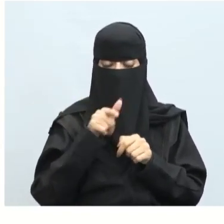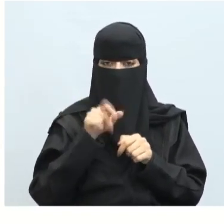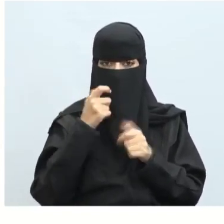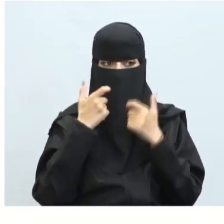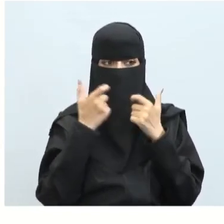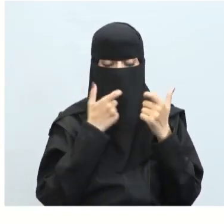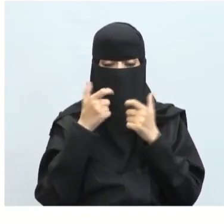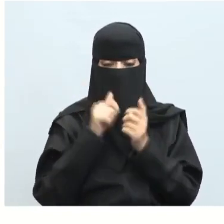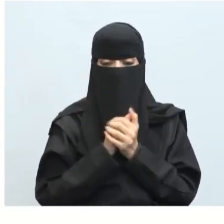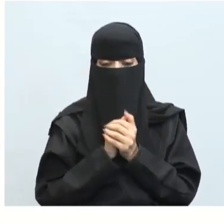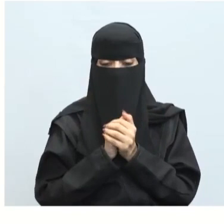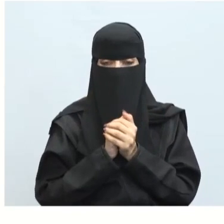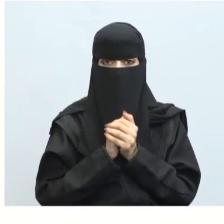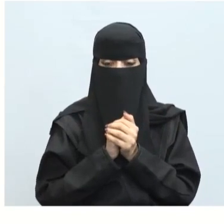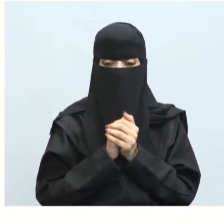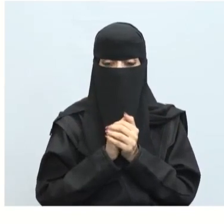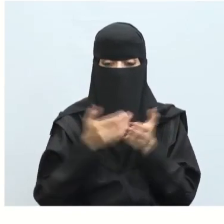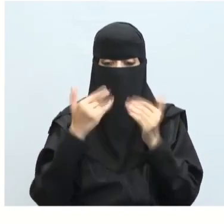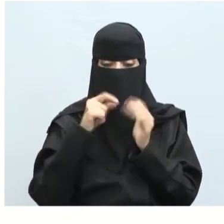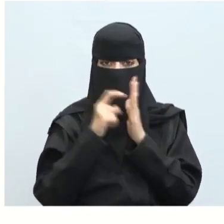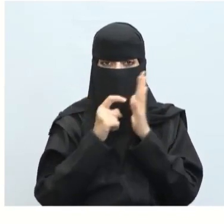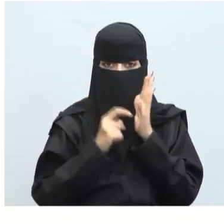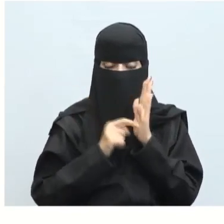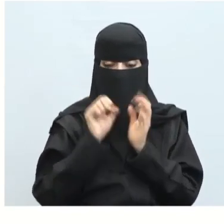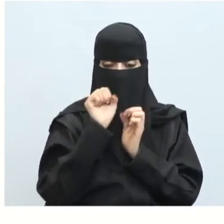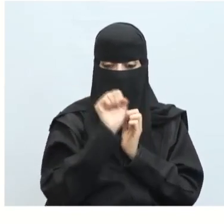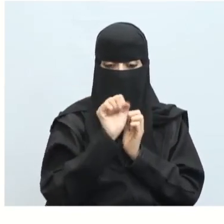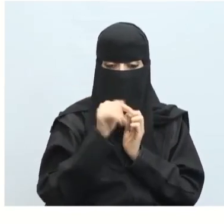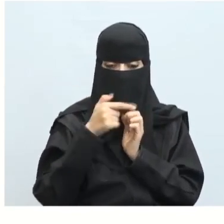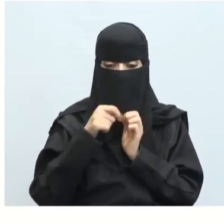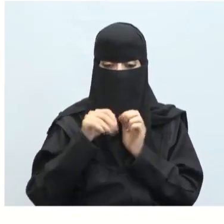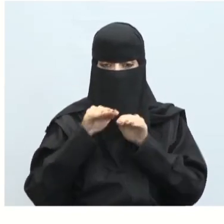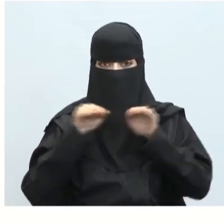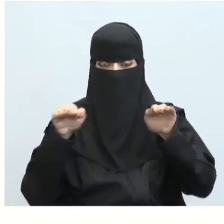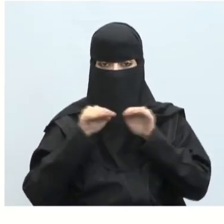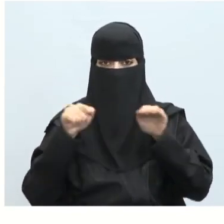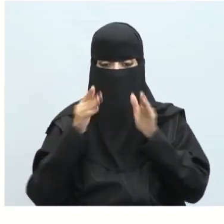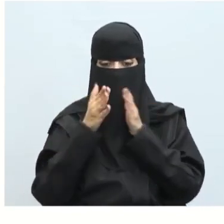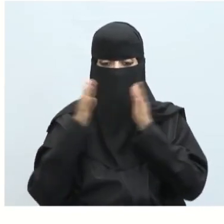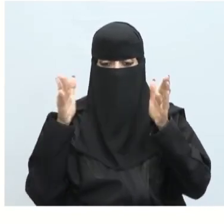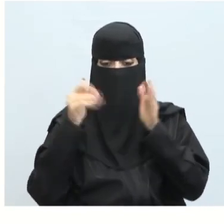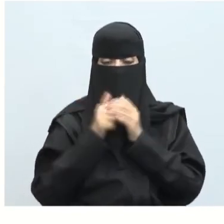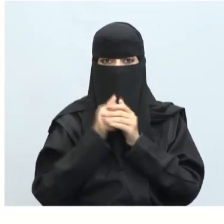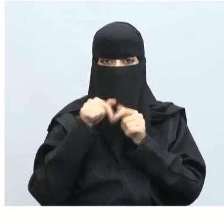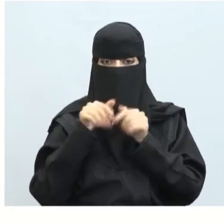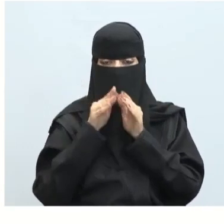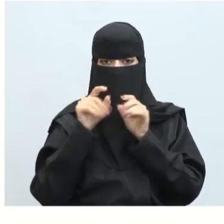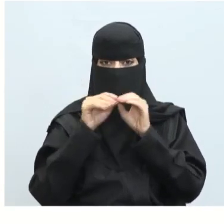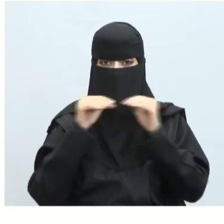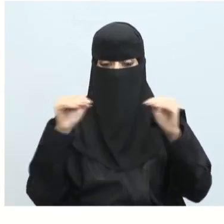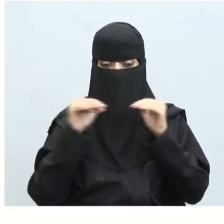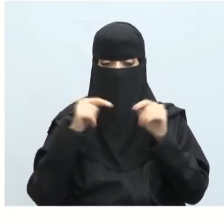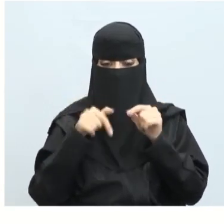المرعي نلغيها العنوان ونضبط خاصية Zoom Level مستوى